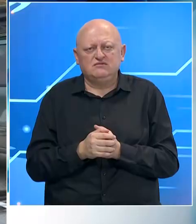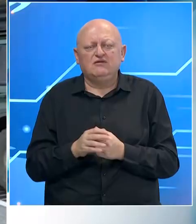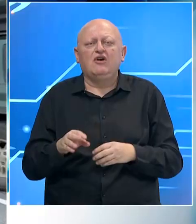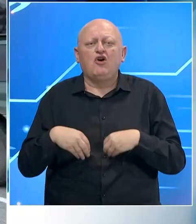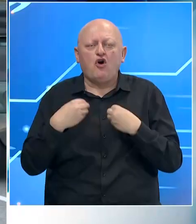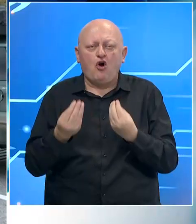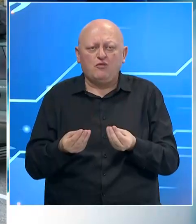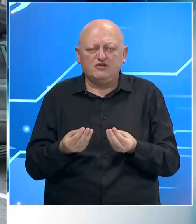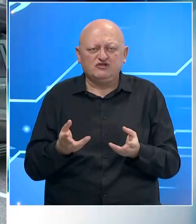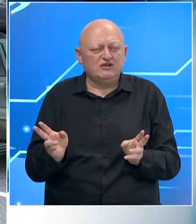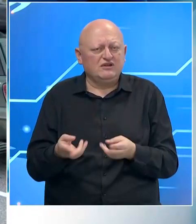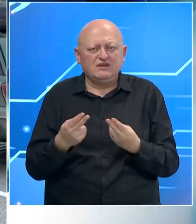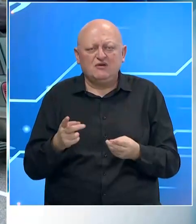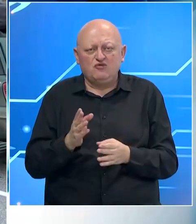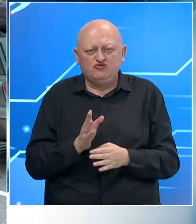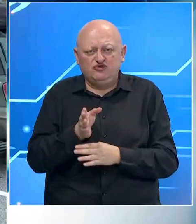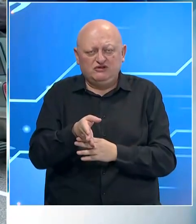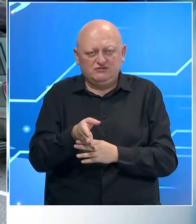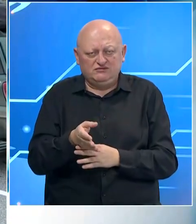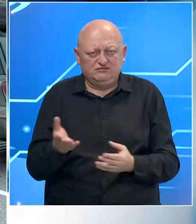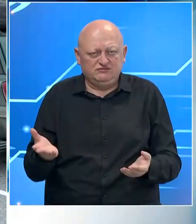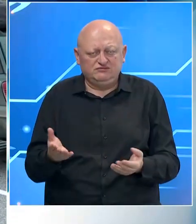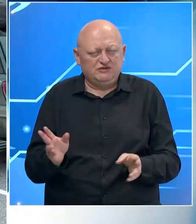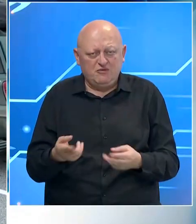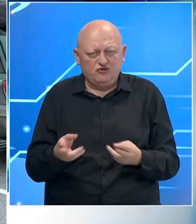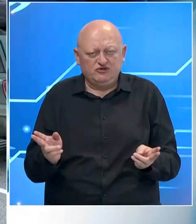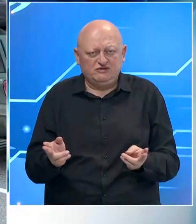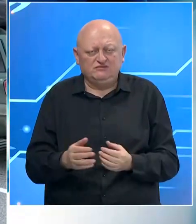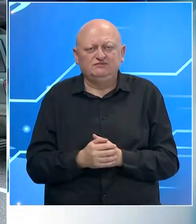objašnjava da je nemoguće tamo priči.